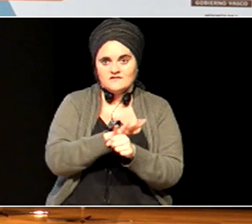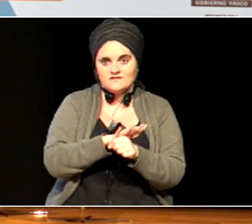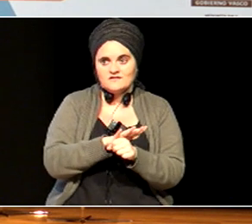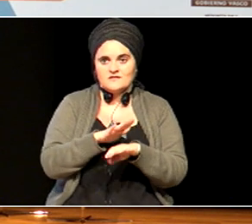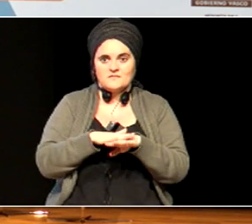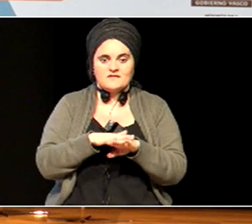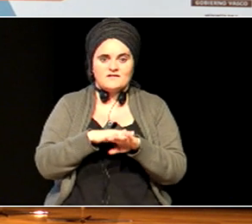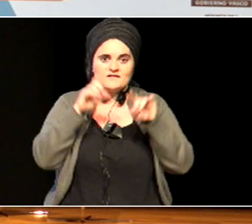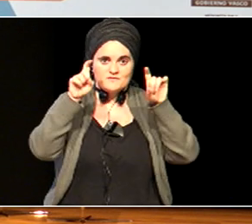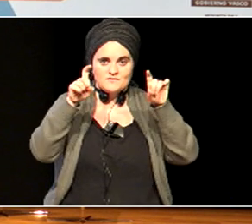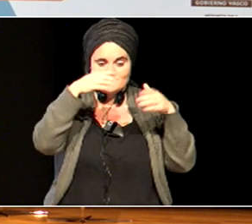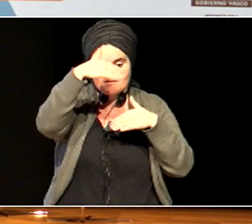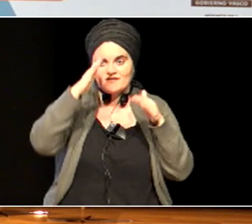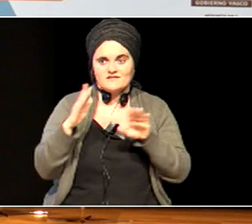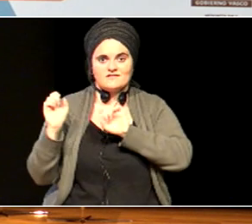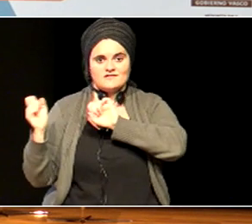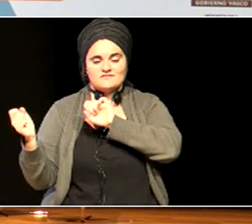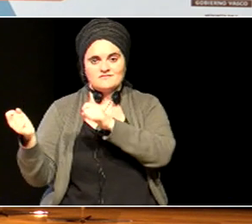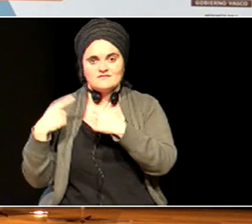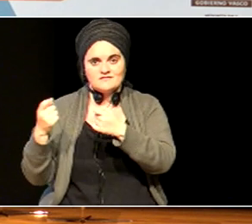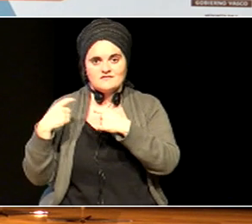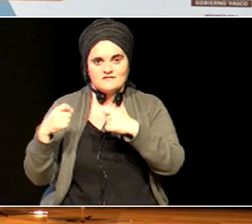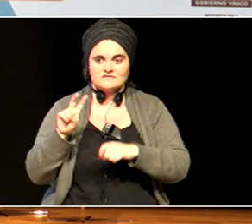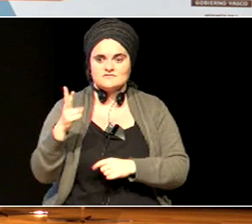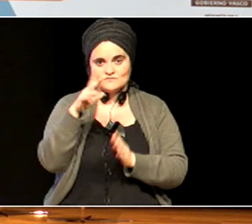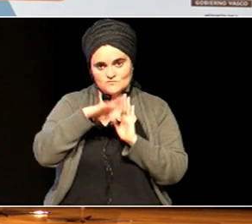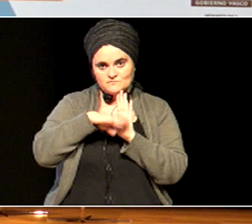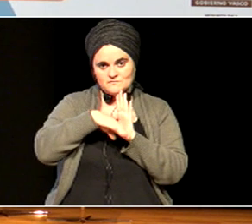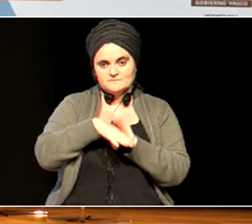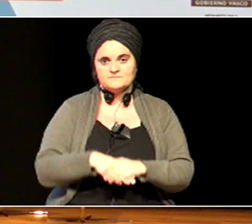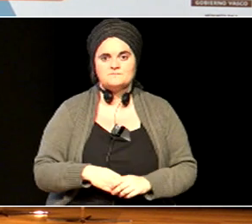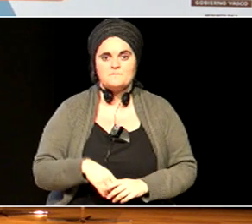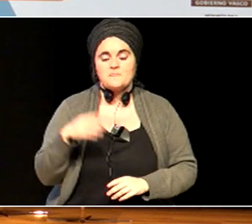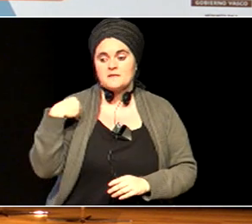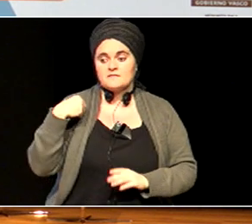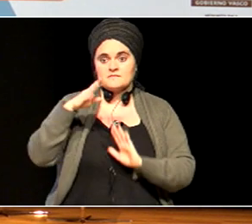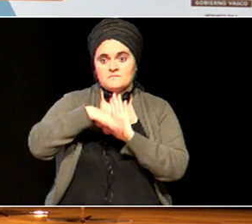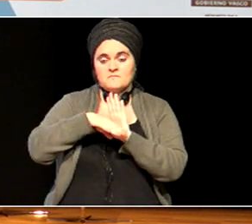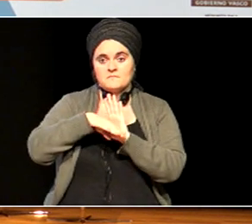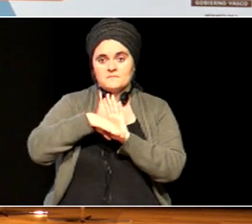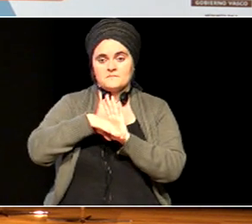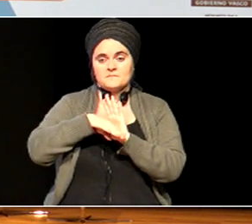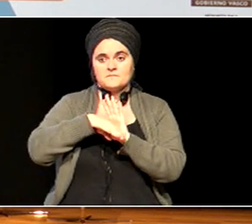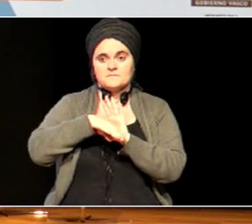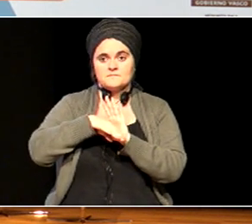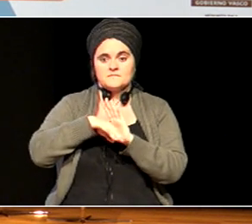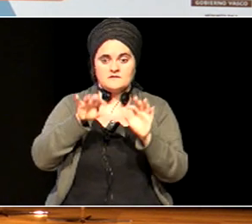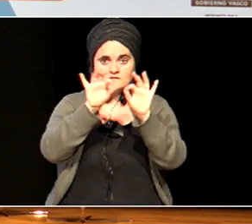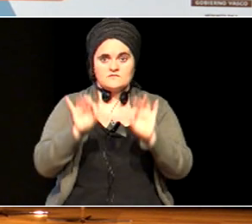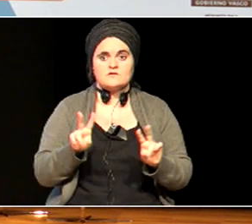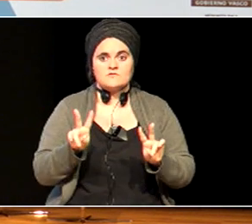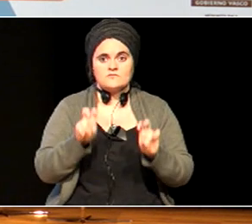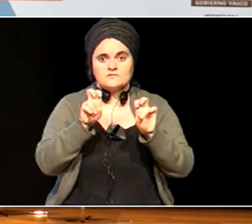eskuntza arreta emateko bigarren plana. Ondo dakizuen ez ere planoni neurri berriak eta estrategia